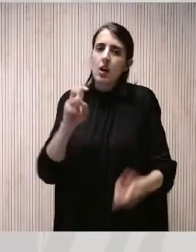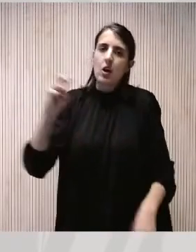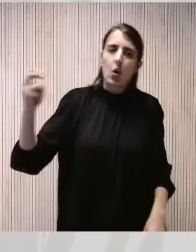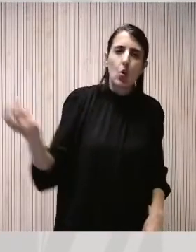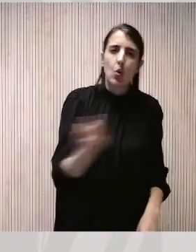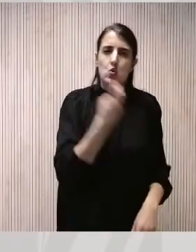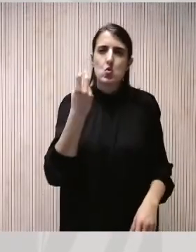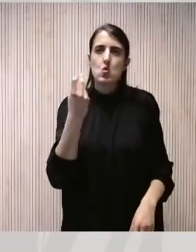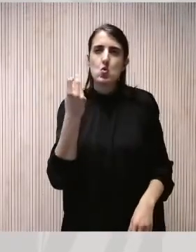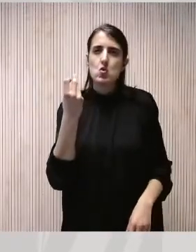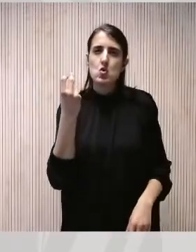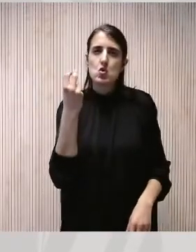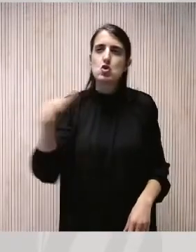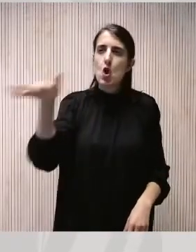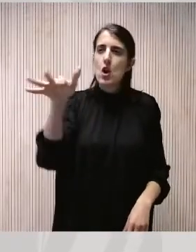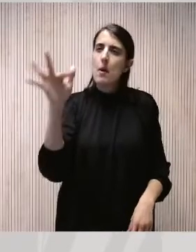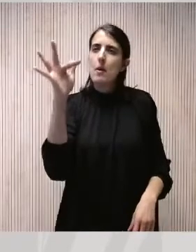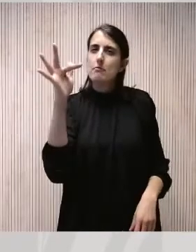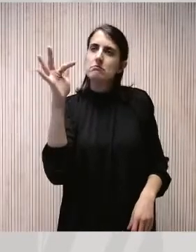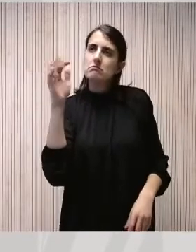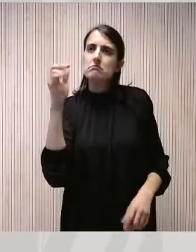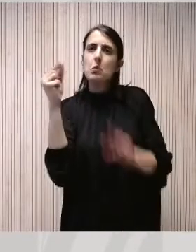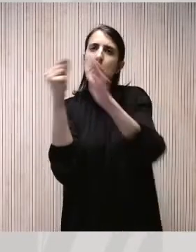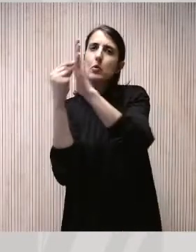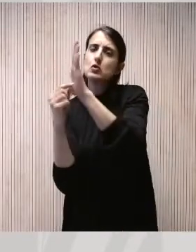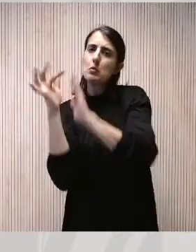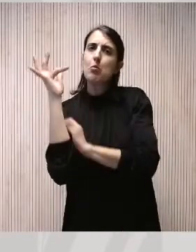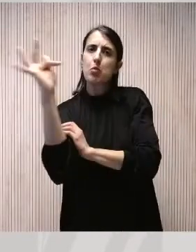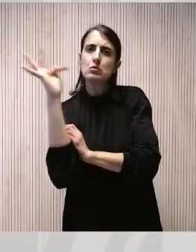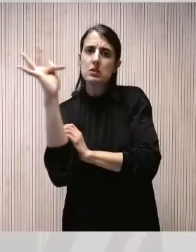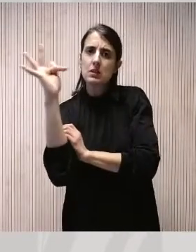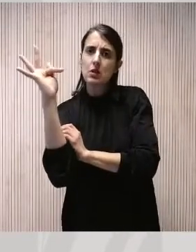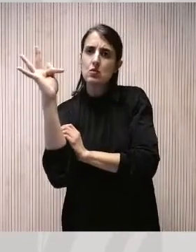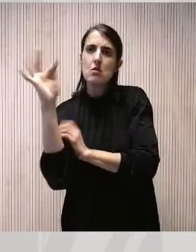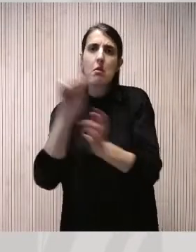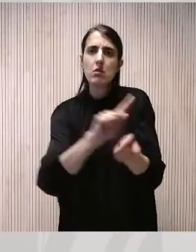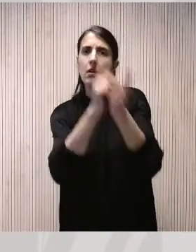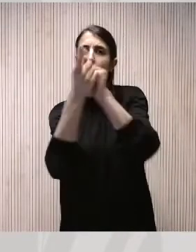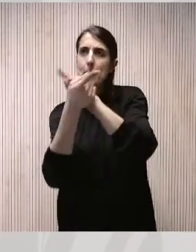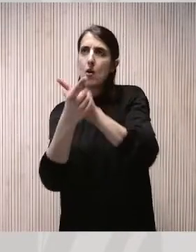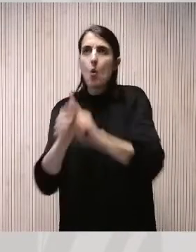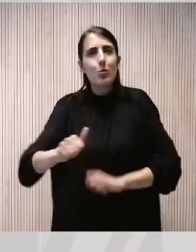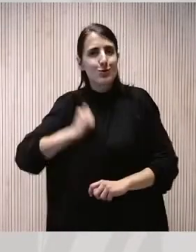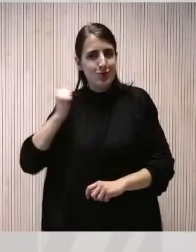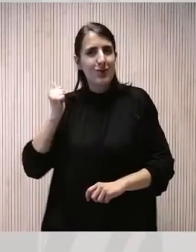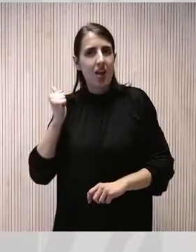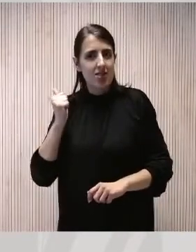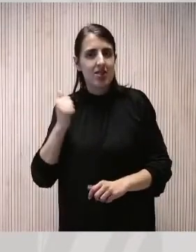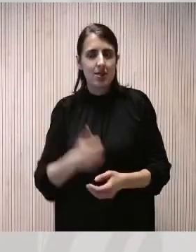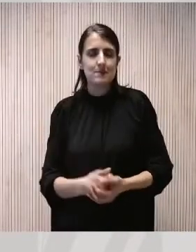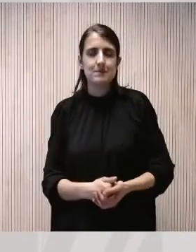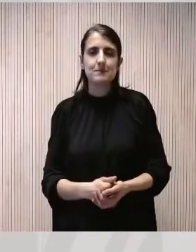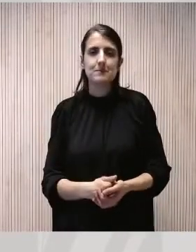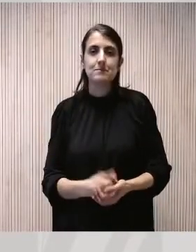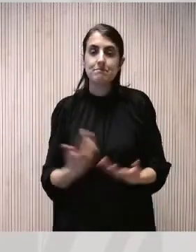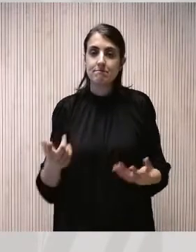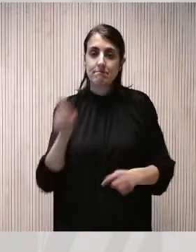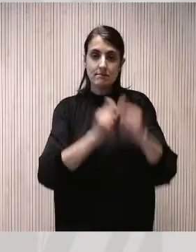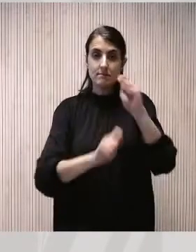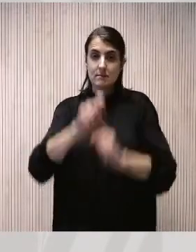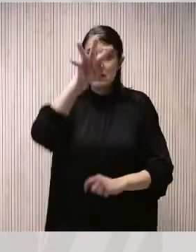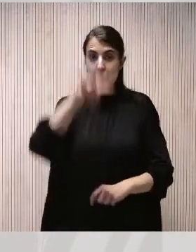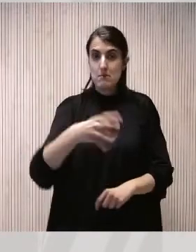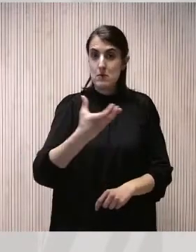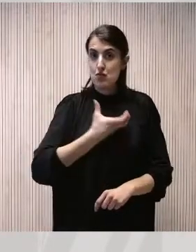fortaleses d'aquests indrets perquè es converteixin també en una oportunitat. Finalment, evidentment, des de l'Associació Catalana